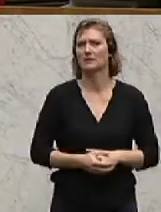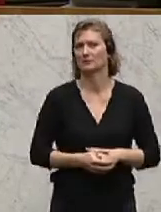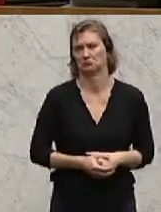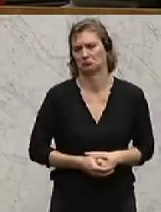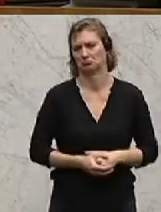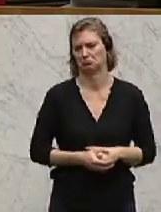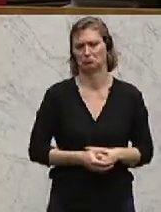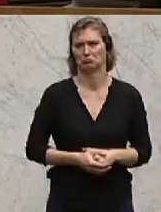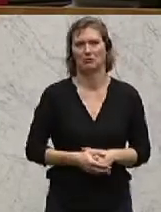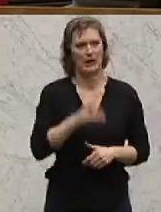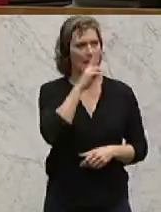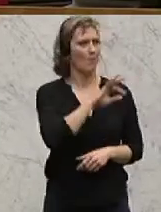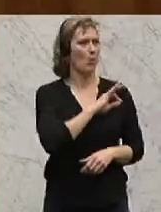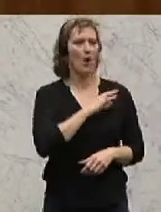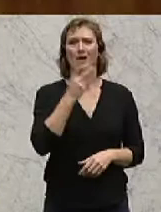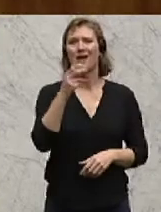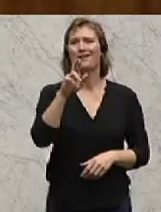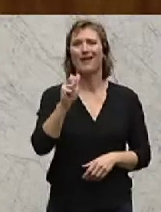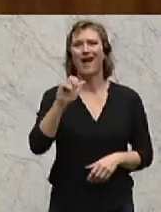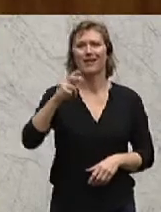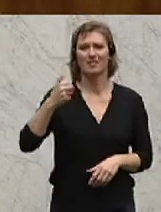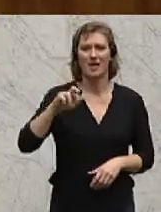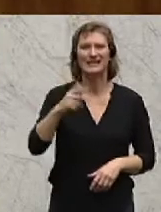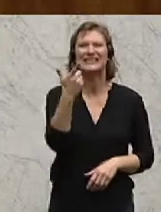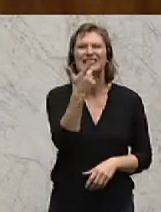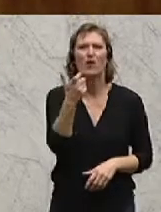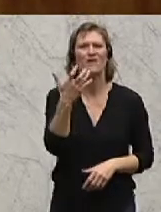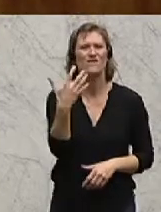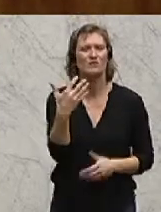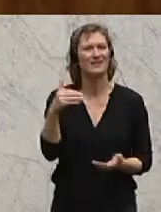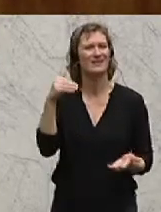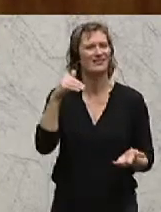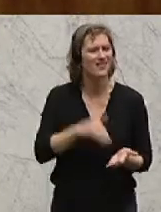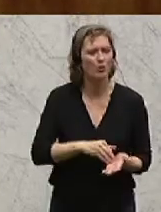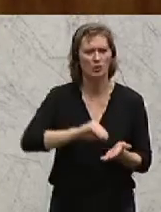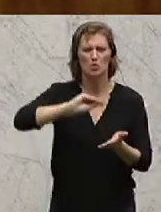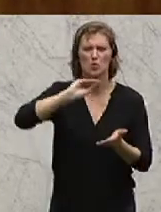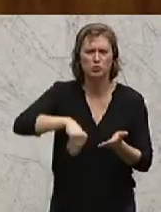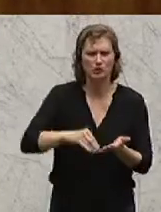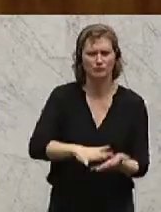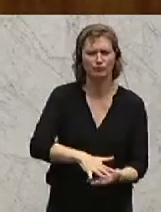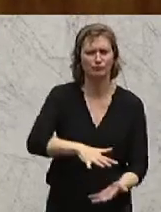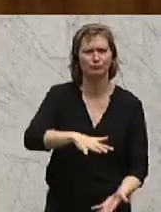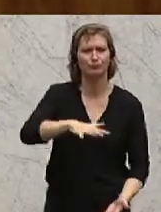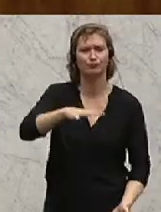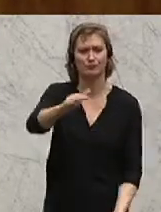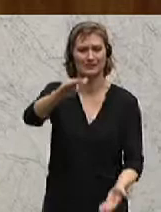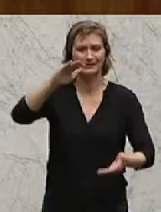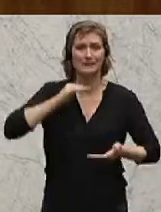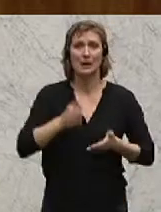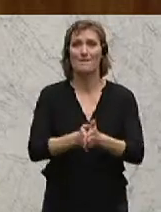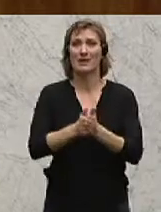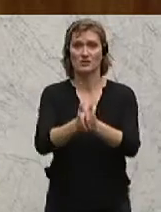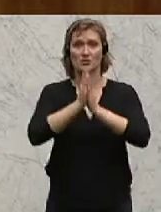Aber lieber Kollege Kleiner, 250.000 Unterschriften hat es bedurft durch eine Petition.